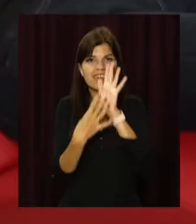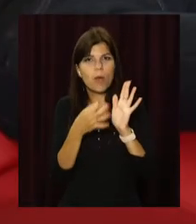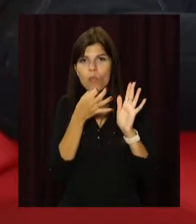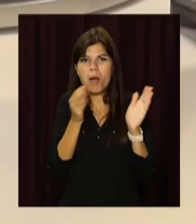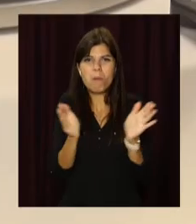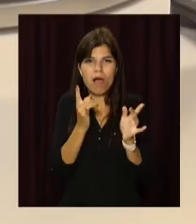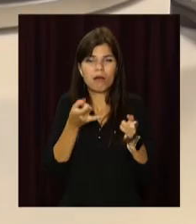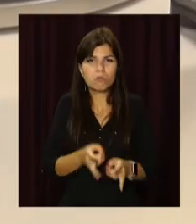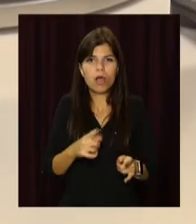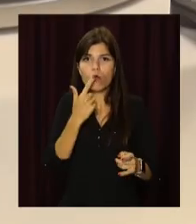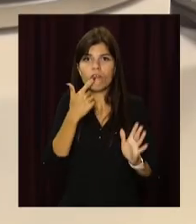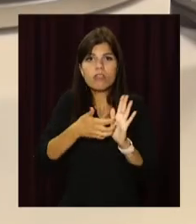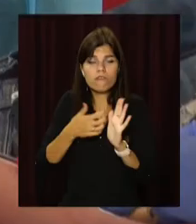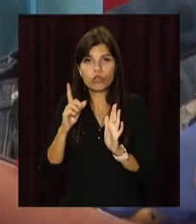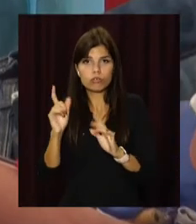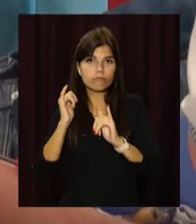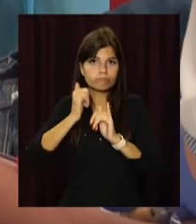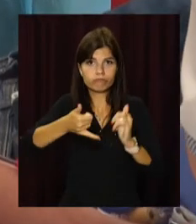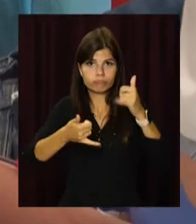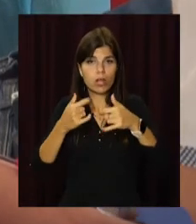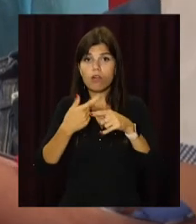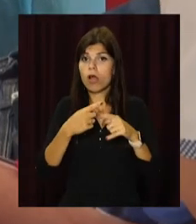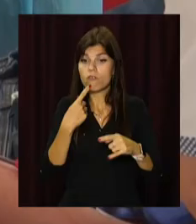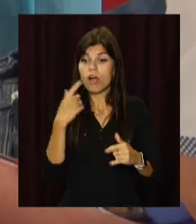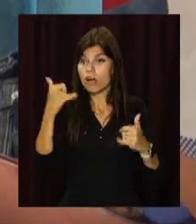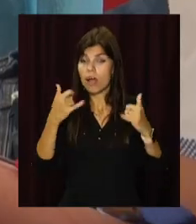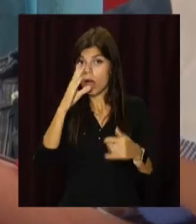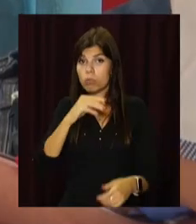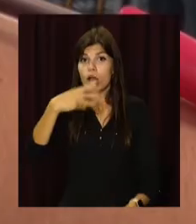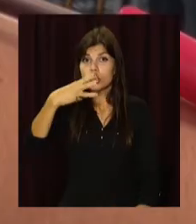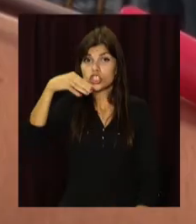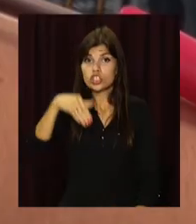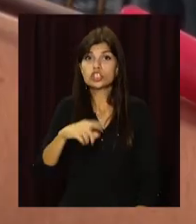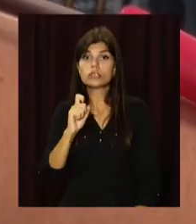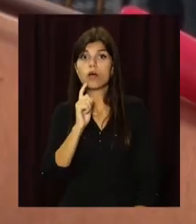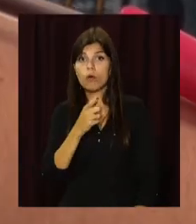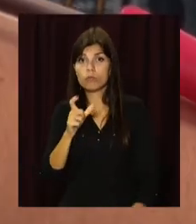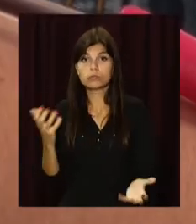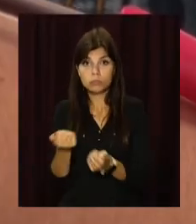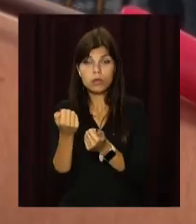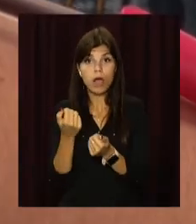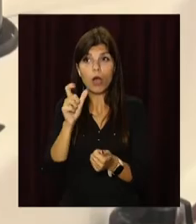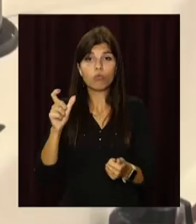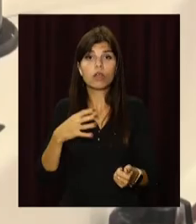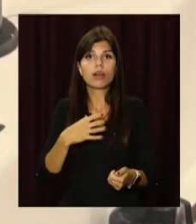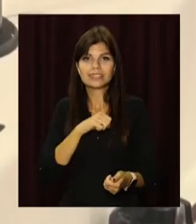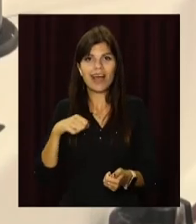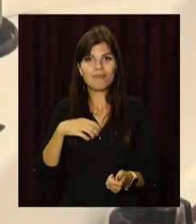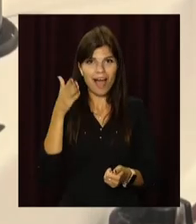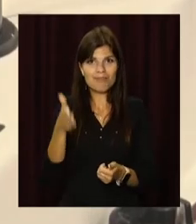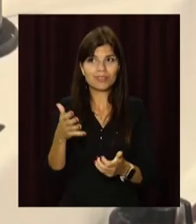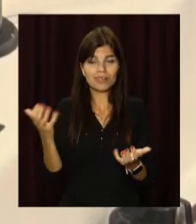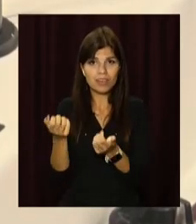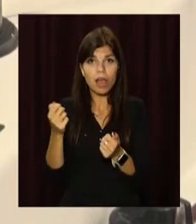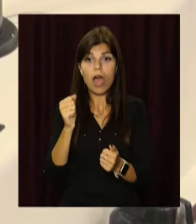донорам плазми крові в Україні вдалося врятувати 30 тисяч життів. Завдяки людям, які добровільно здають плазму крові, у Дніпрі щодня